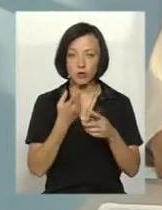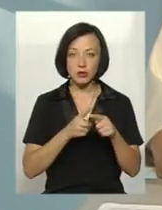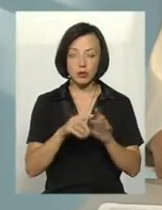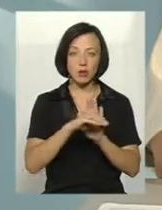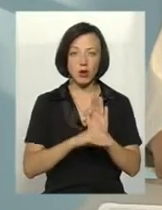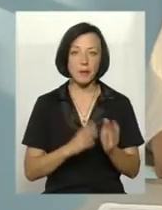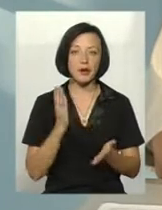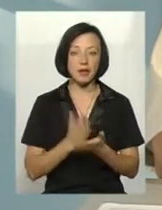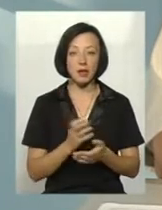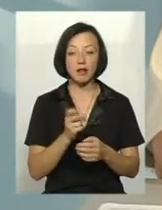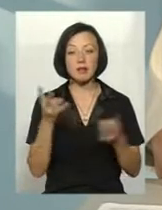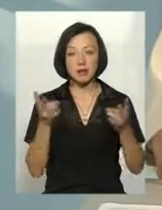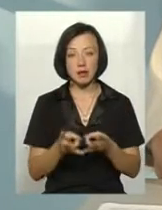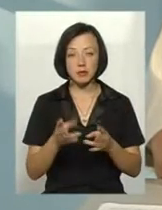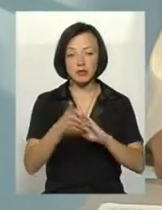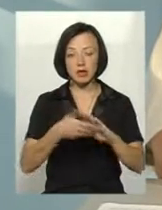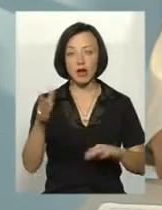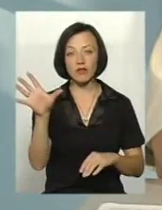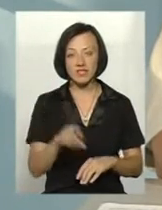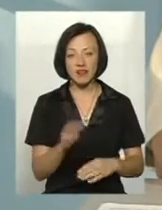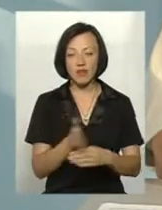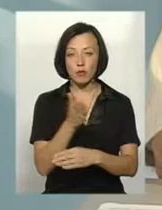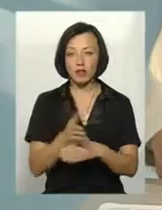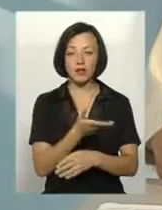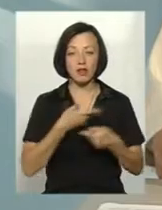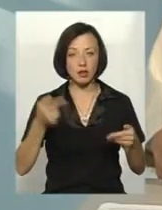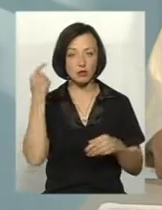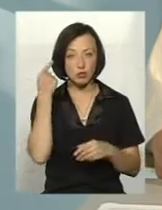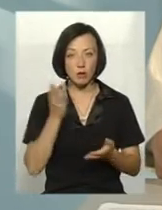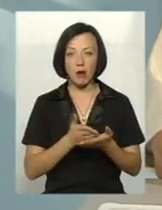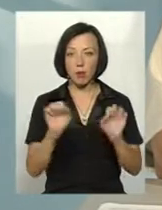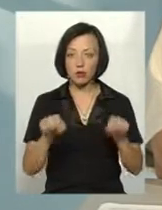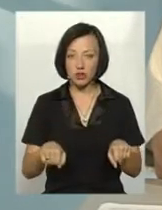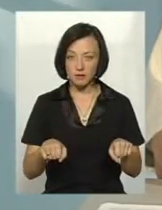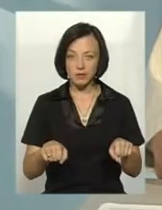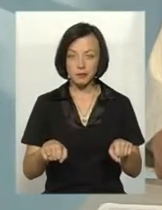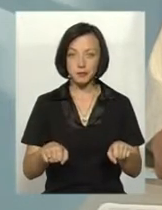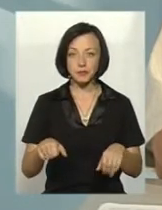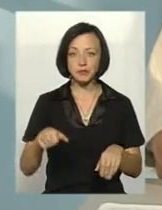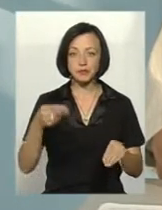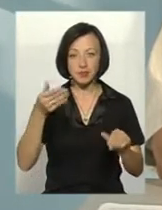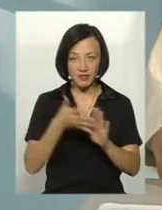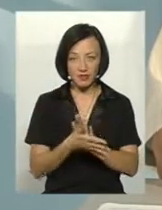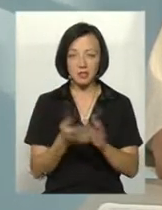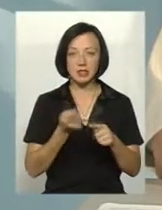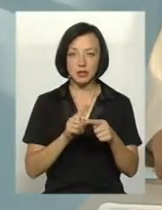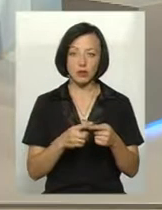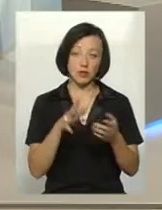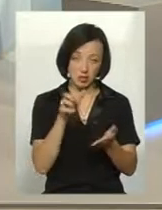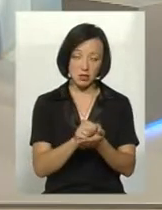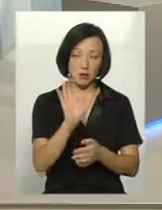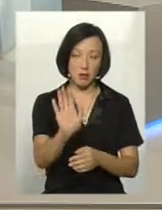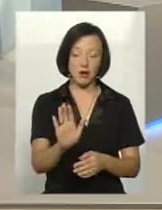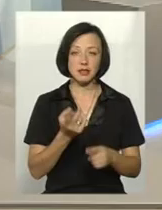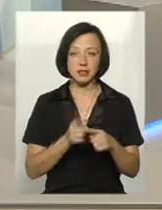програма є. Але нею треба, я закликаю всіх виробників, хто нас чує, і має можливість освоювати, хай займаються.